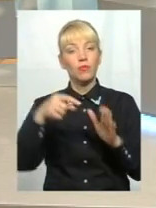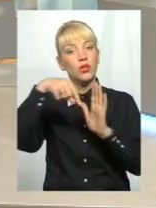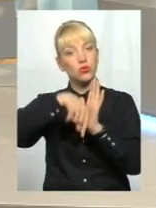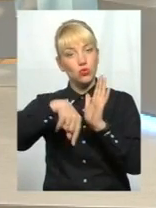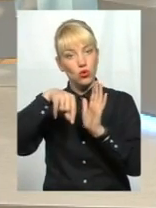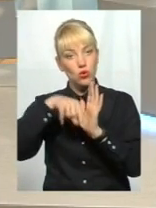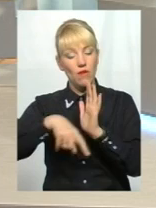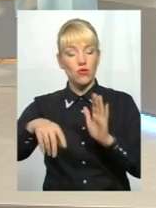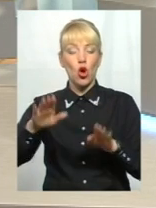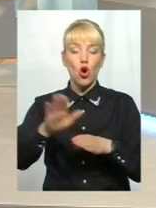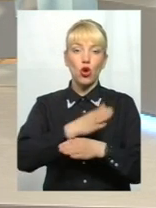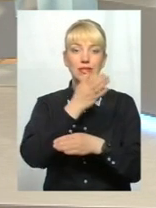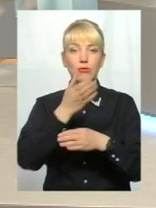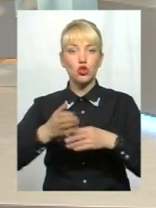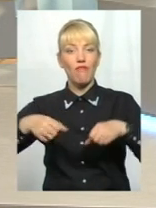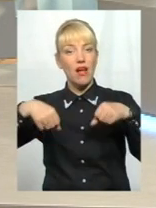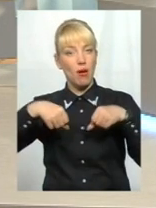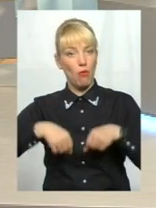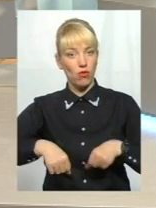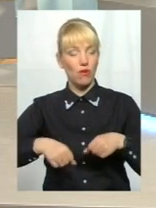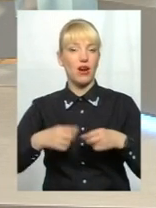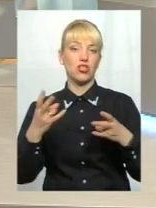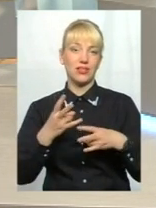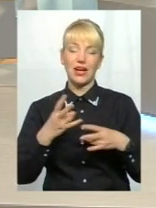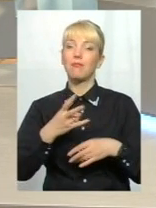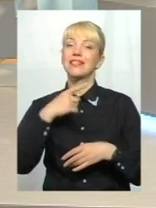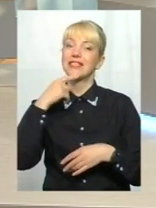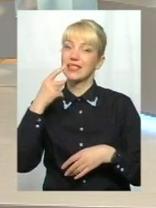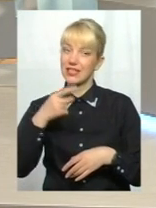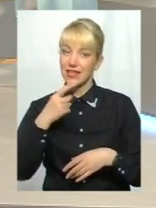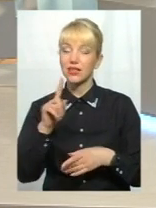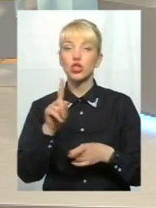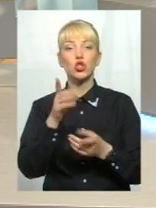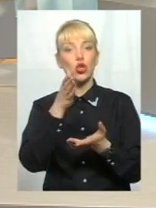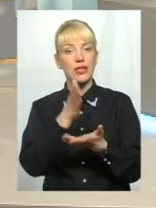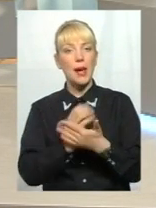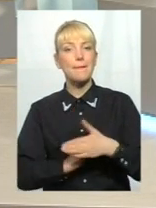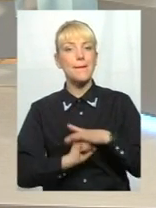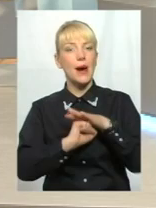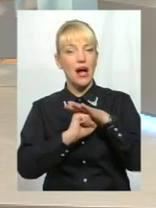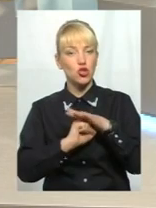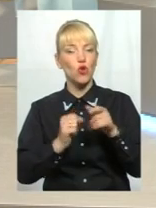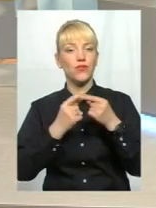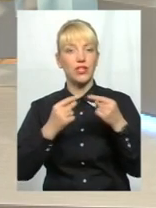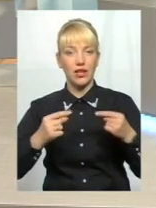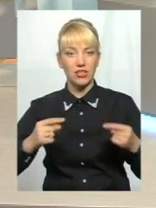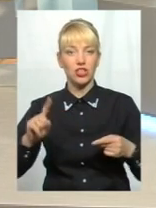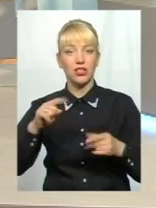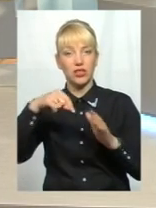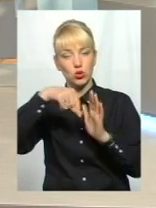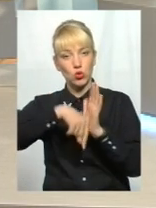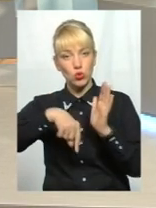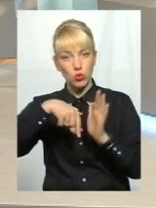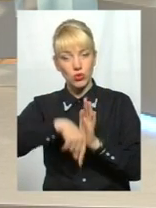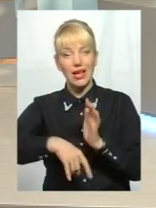Стосовно розмежування повноважень, абсолютно очевидно, нам треба сказати, що є базові речі, які стосуються регіонального